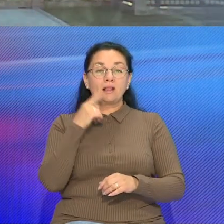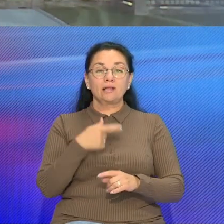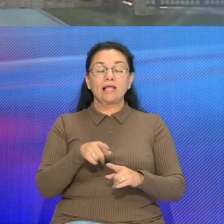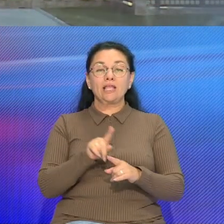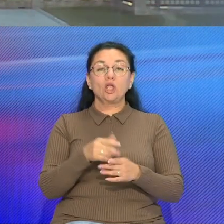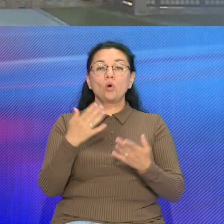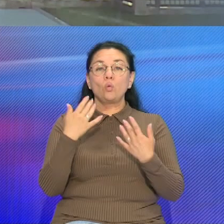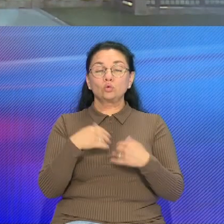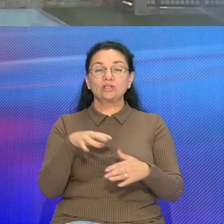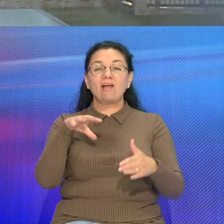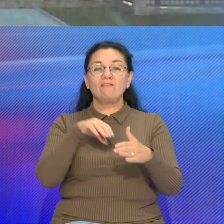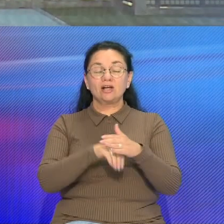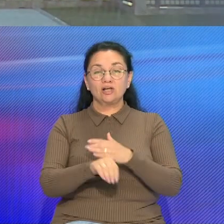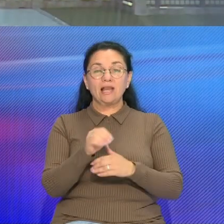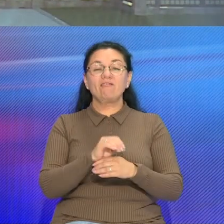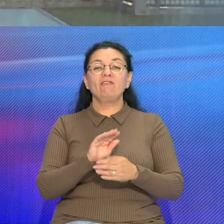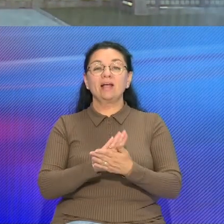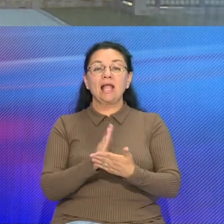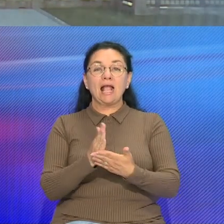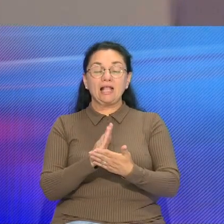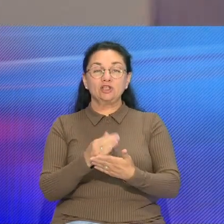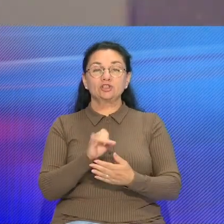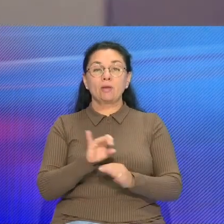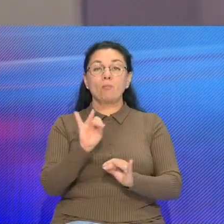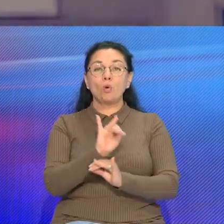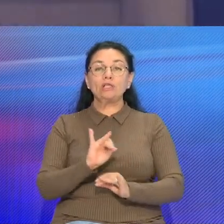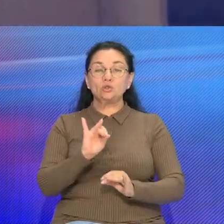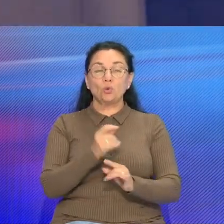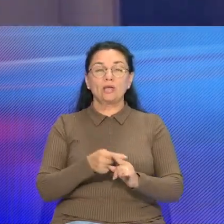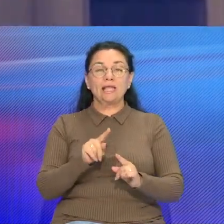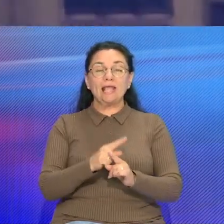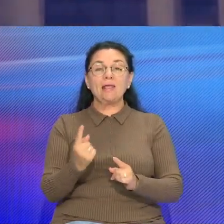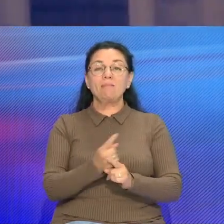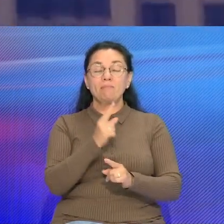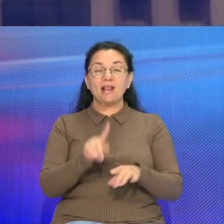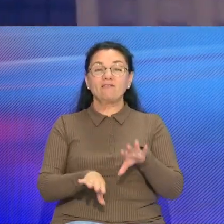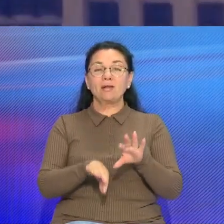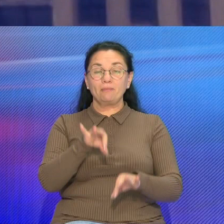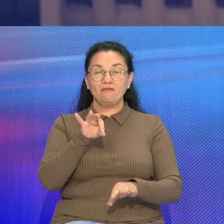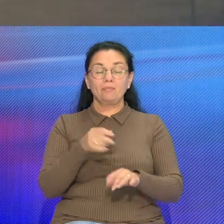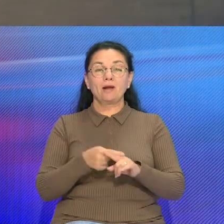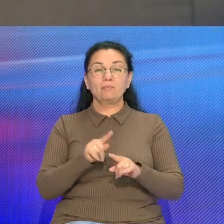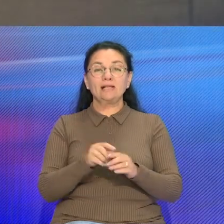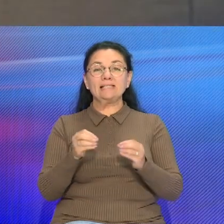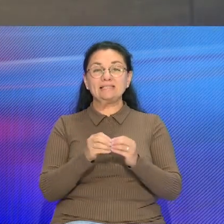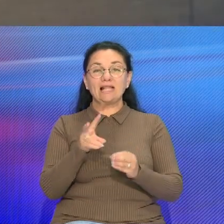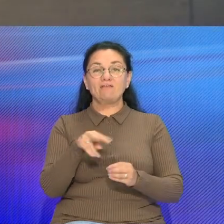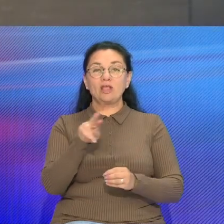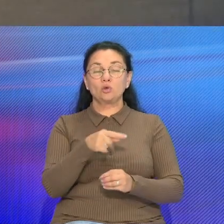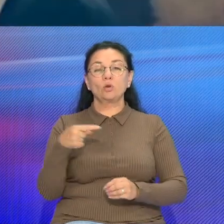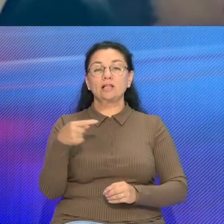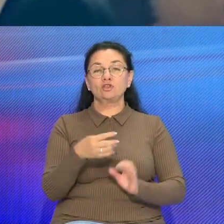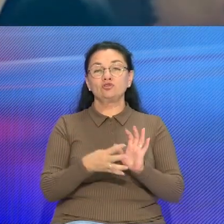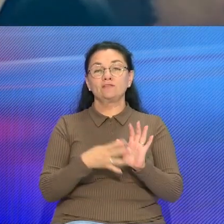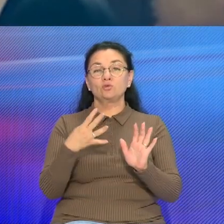уже увайшли у подружники по истории Первые президентские выборы в нашей стране отбылись 10 липня 1994,